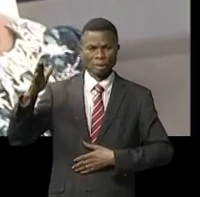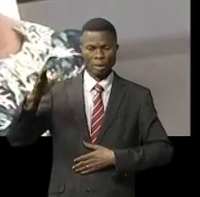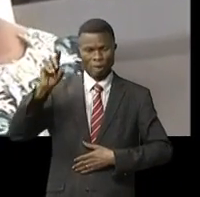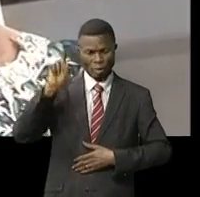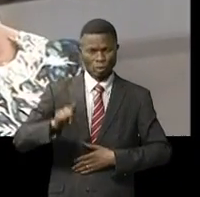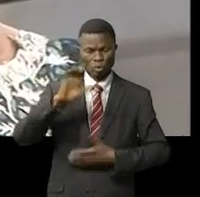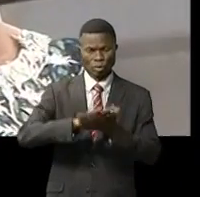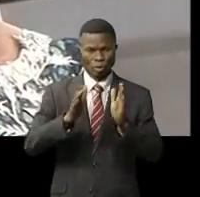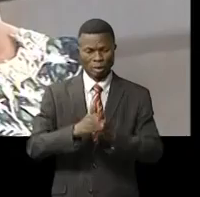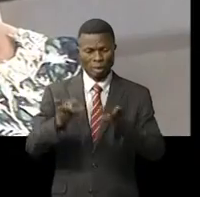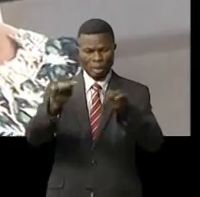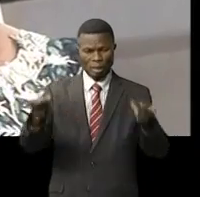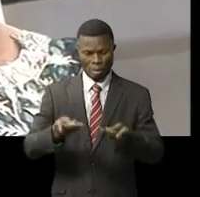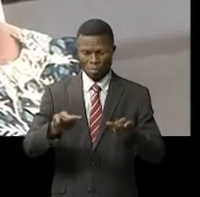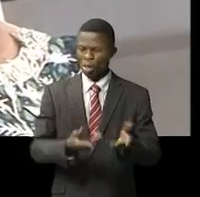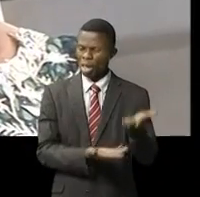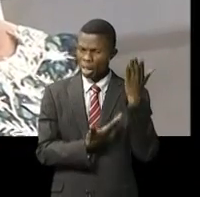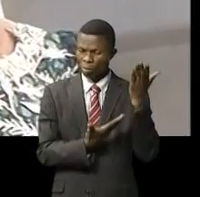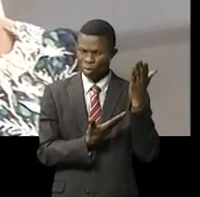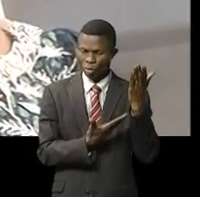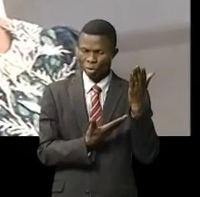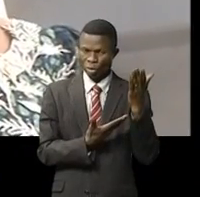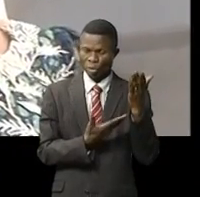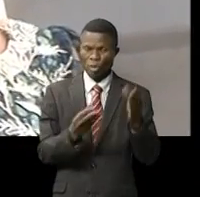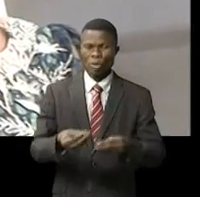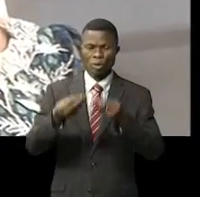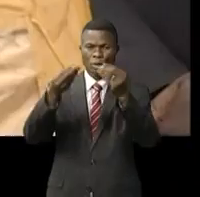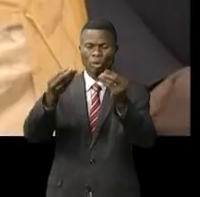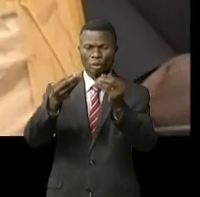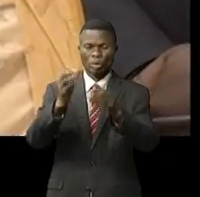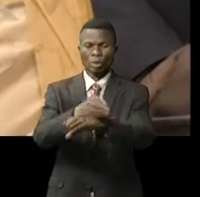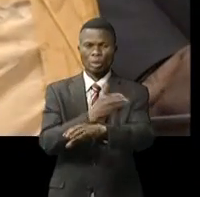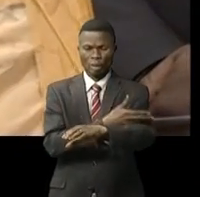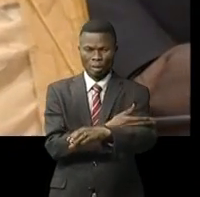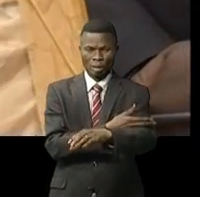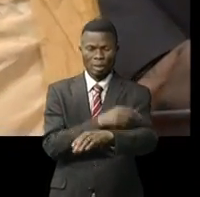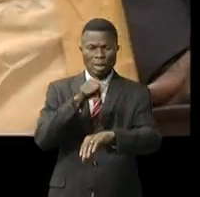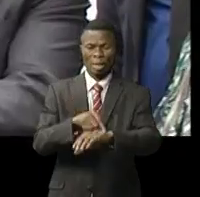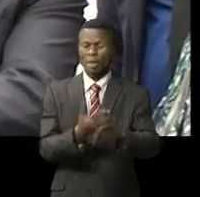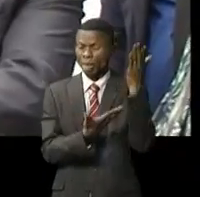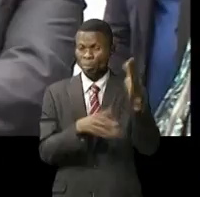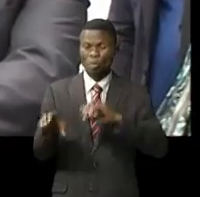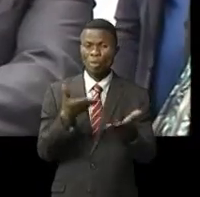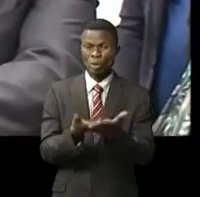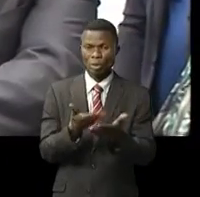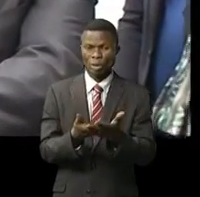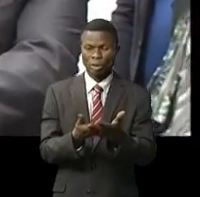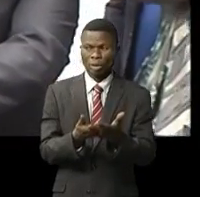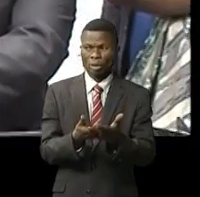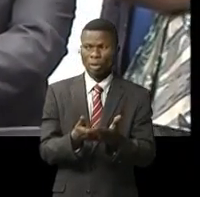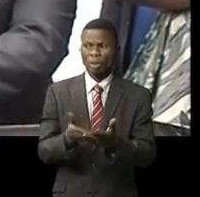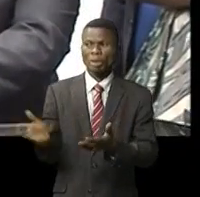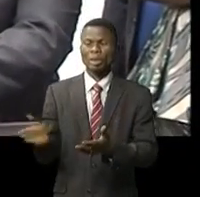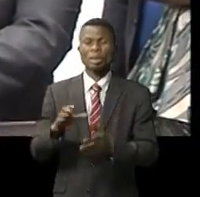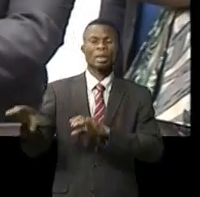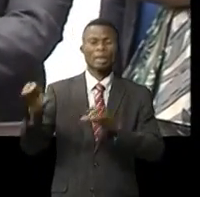devenir un secteur productif porteur de croissance Un des temps forts de cette cérémonie c'est le déballage de ces